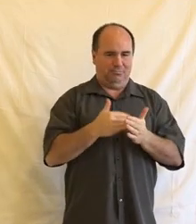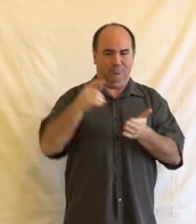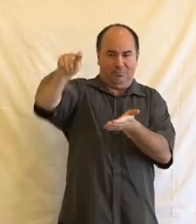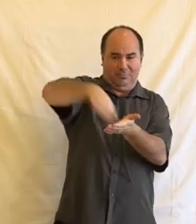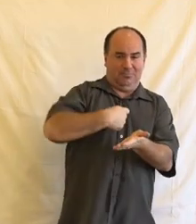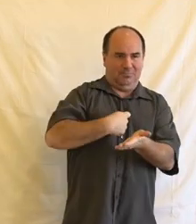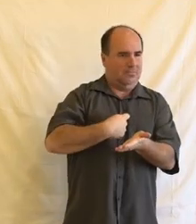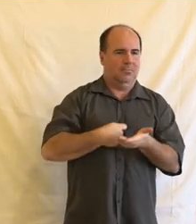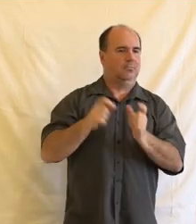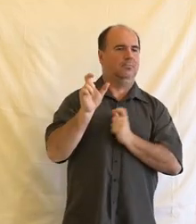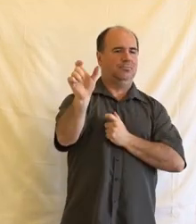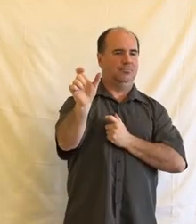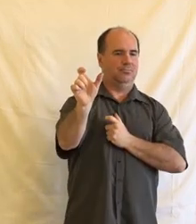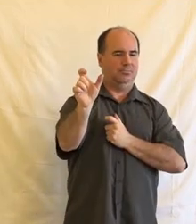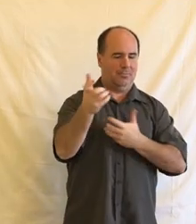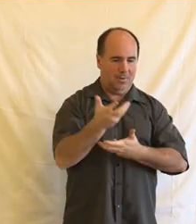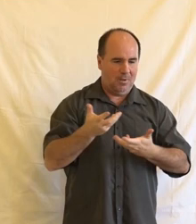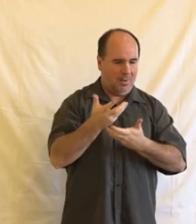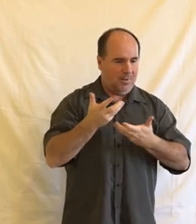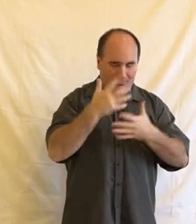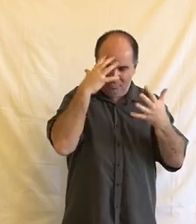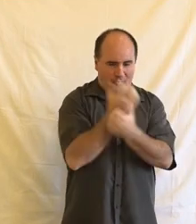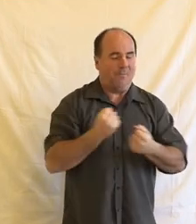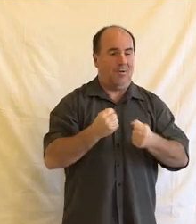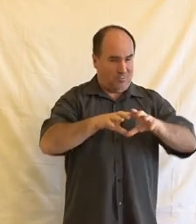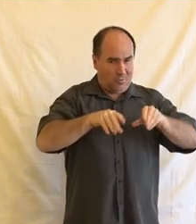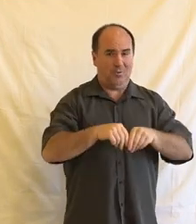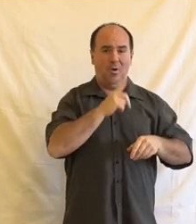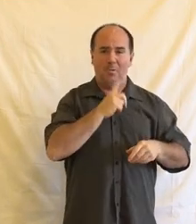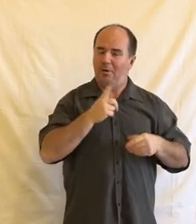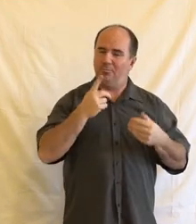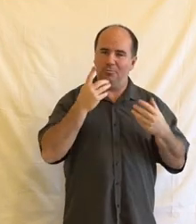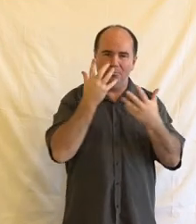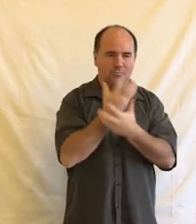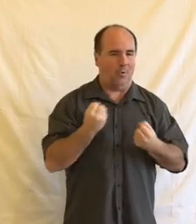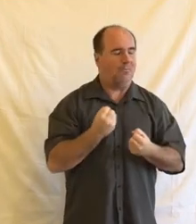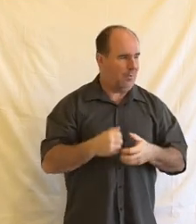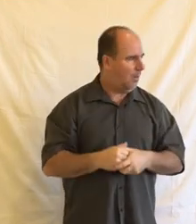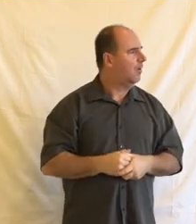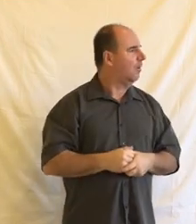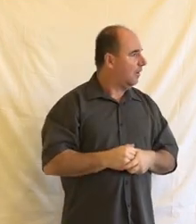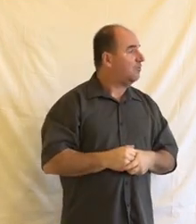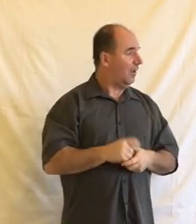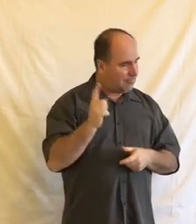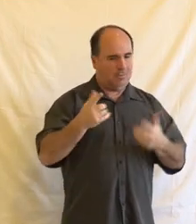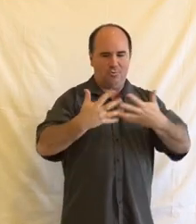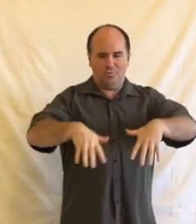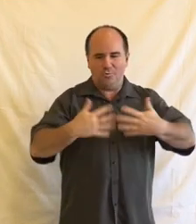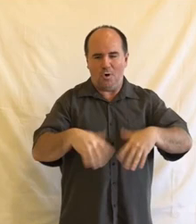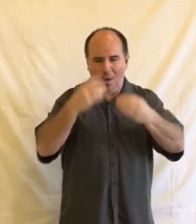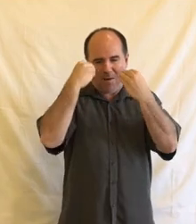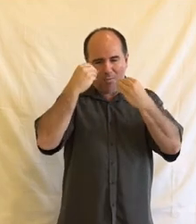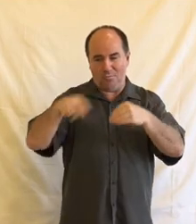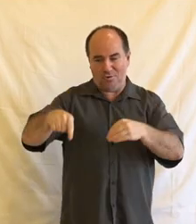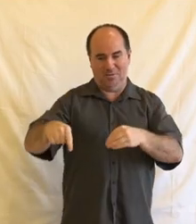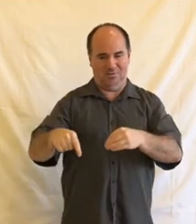vygooglit, tak to není něco, co byste chtěli, aby takto vlastně ty algoritmy, to strojové učení a jiné druhy